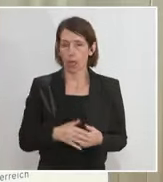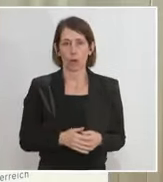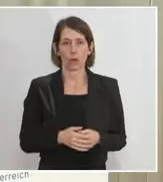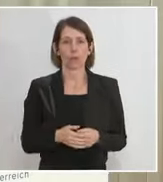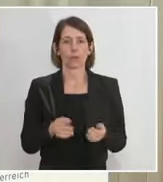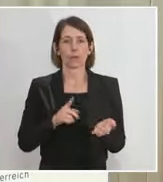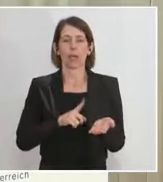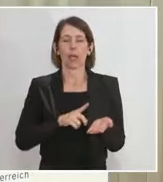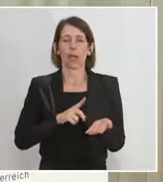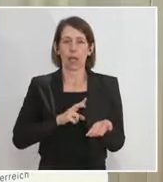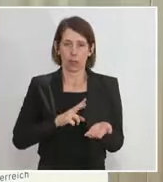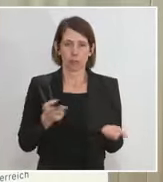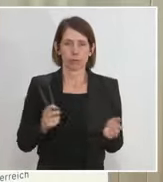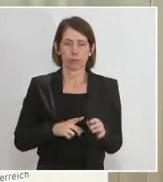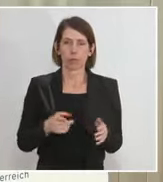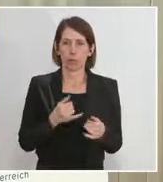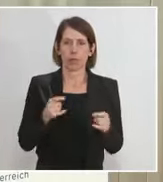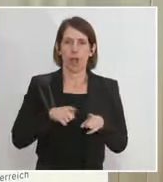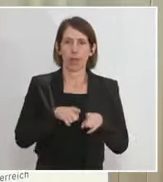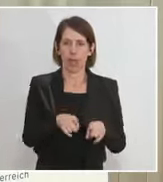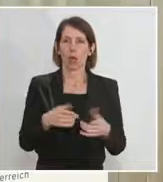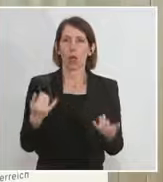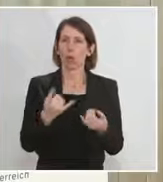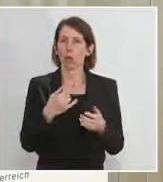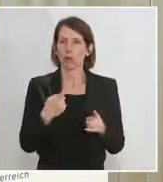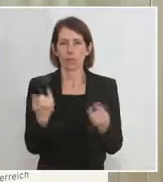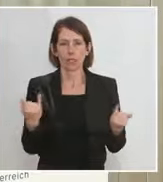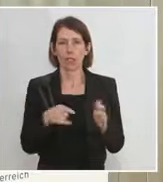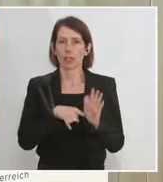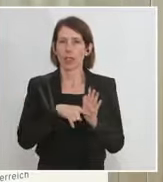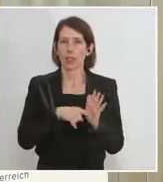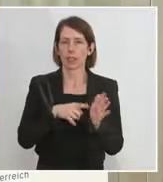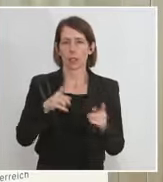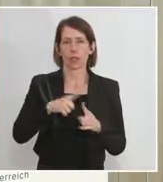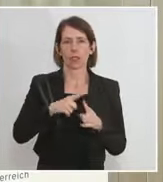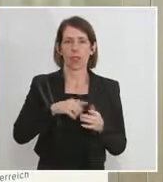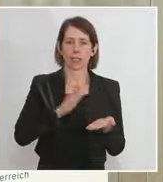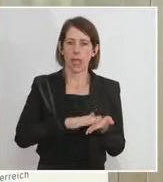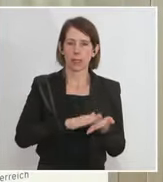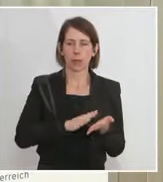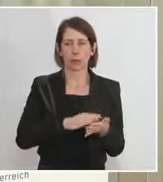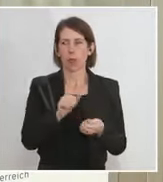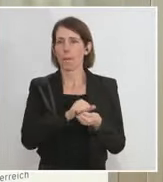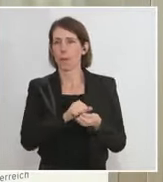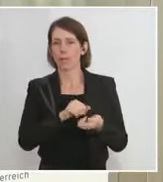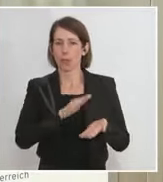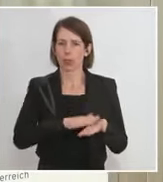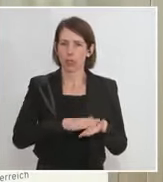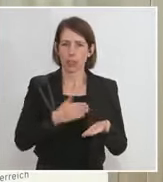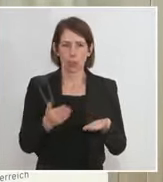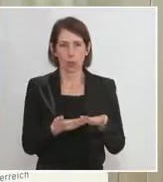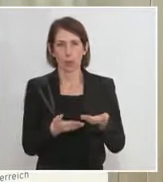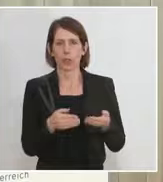Nachweisen, ich denke an das negative Testergebnis, wo sie eine Bescheinigung kriegen, als Papierbestätigung im Regelfall